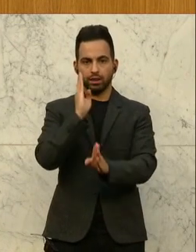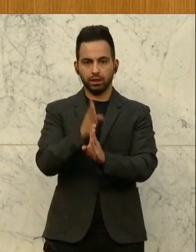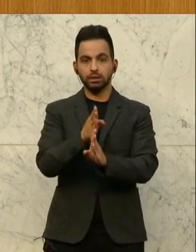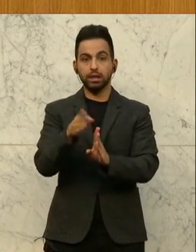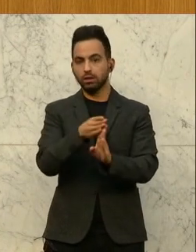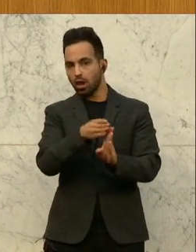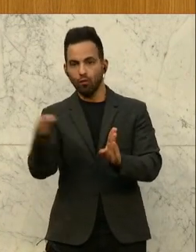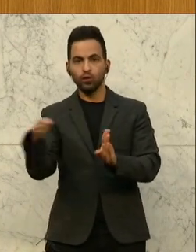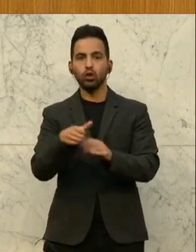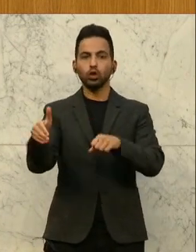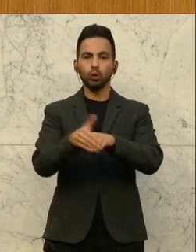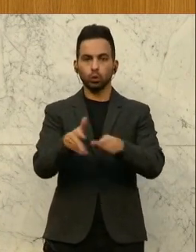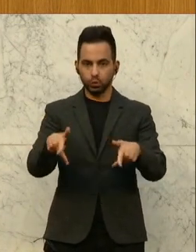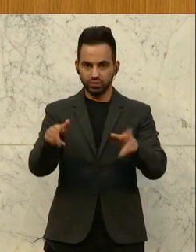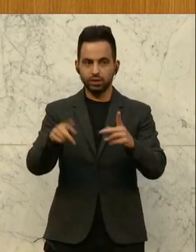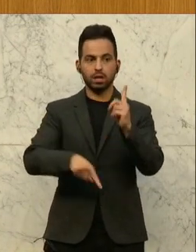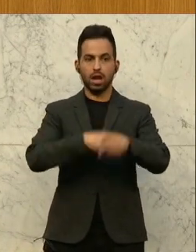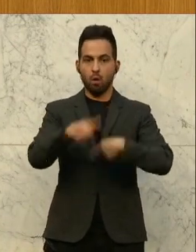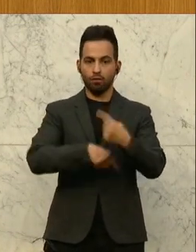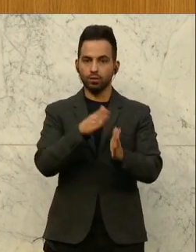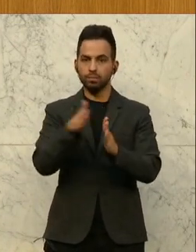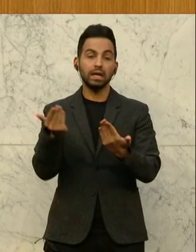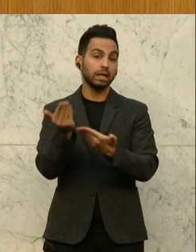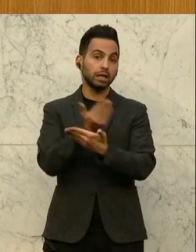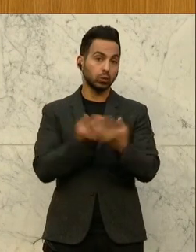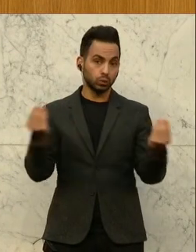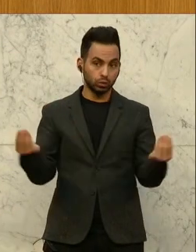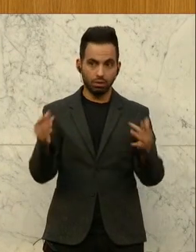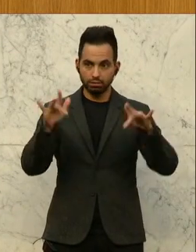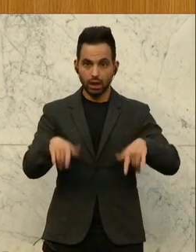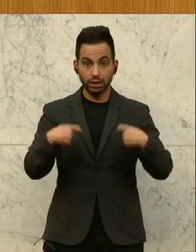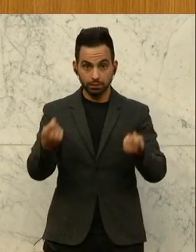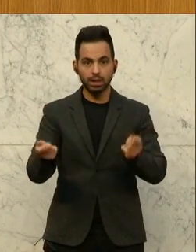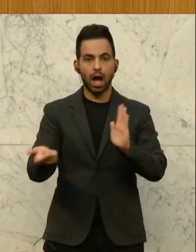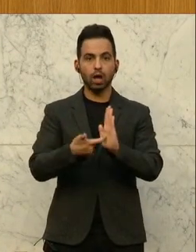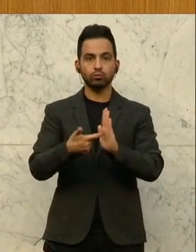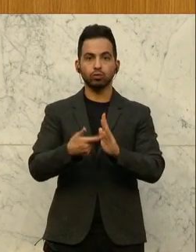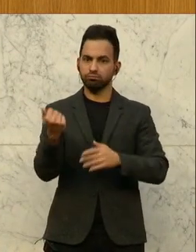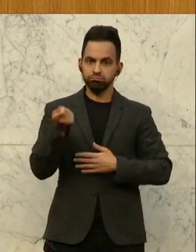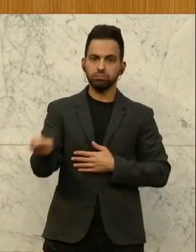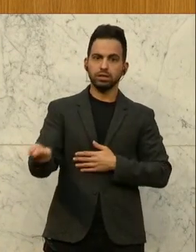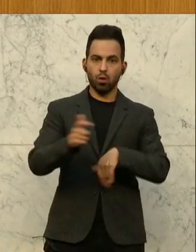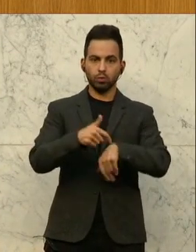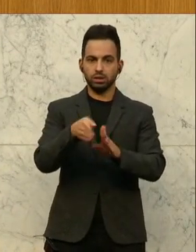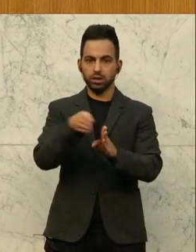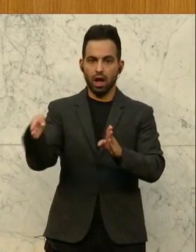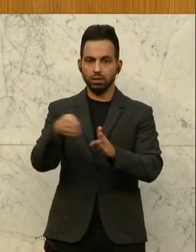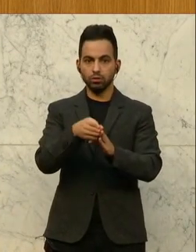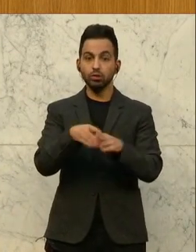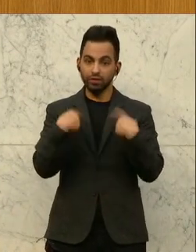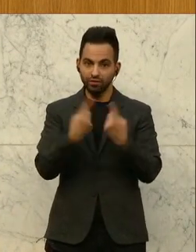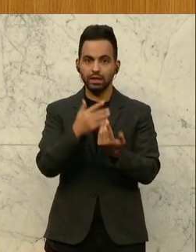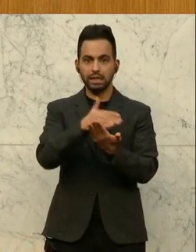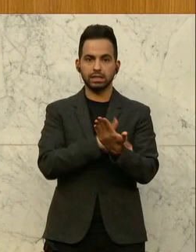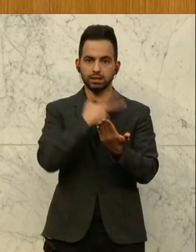läuft dann die Kündigungsfrist und was ist der Hintergrund? Es gibt einfach einen Anspruch auf Vergütung in dieser Zeit und das machen wir